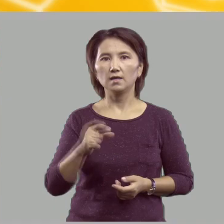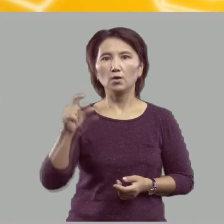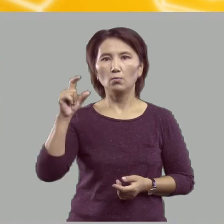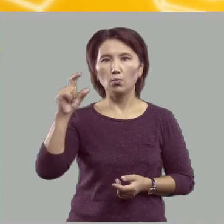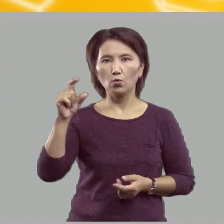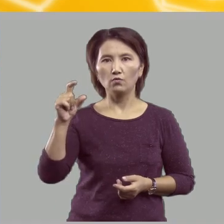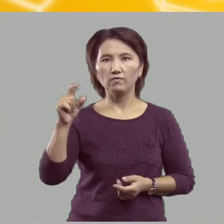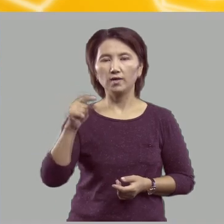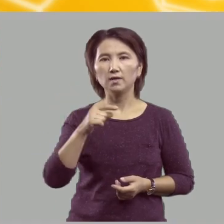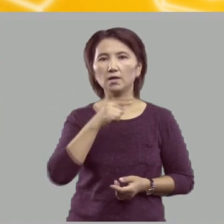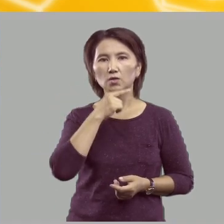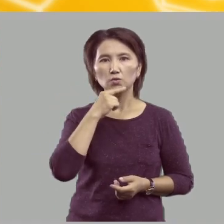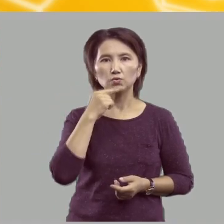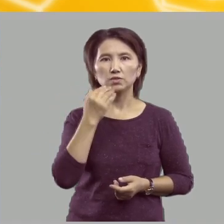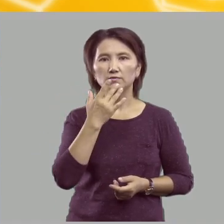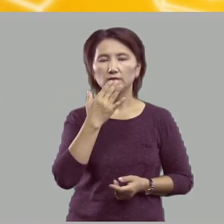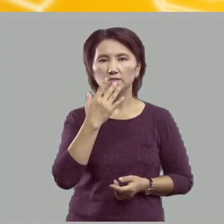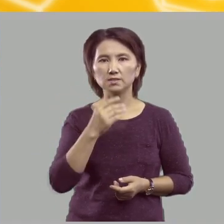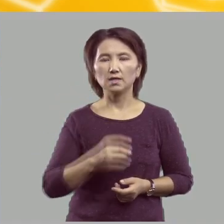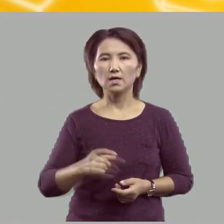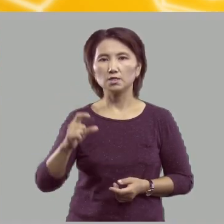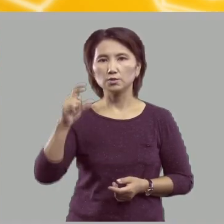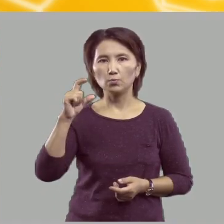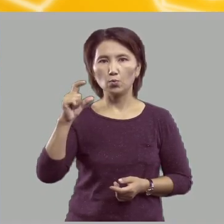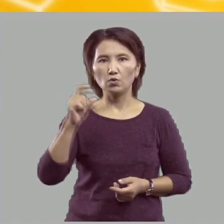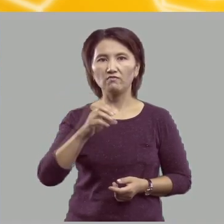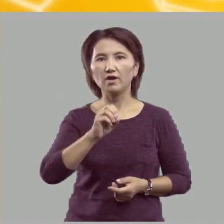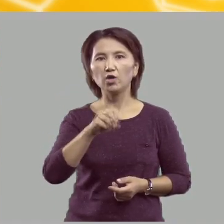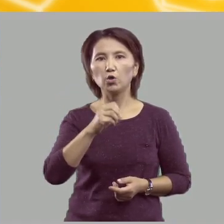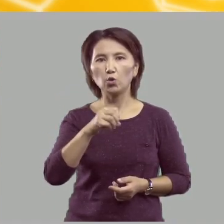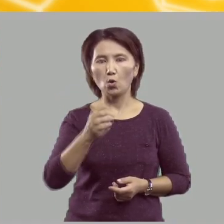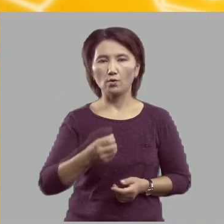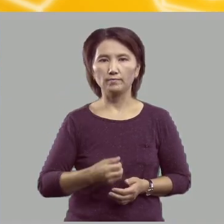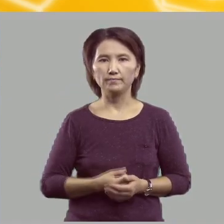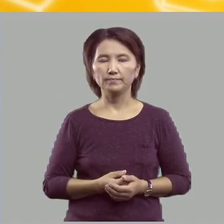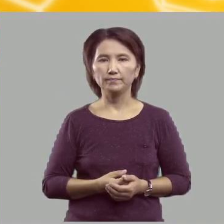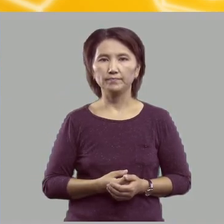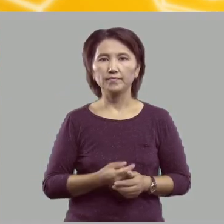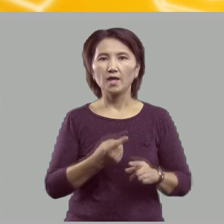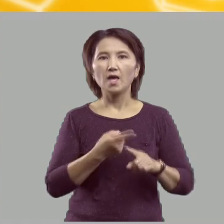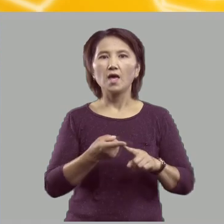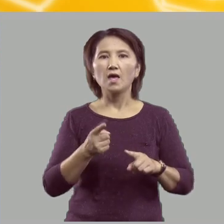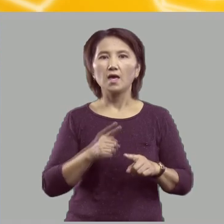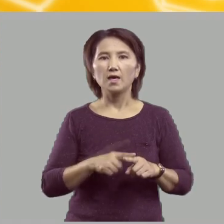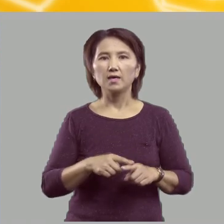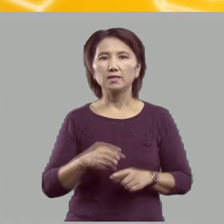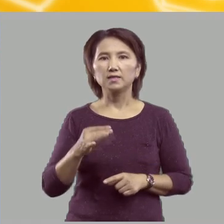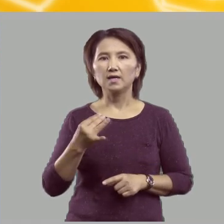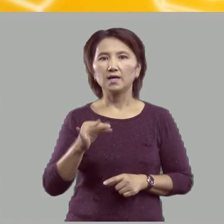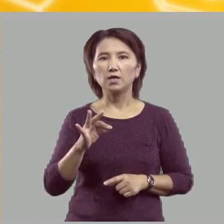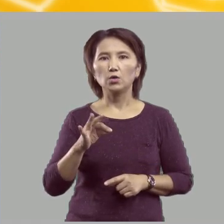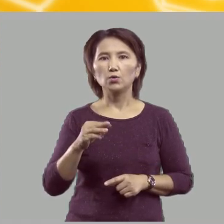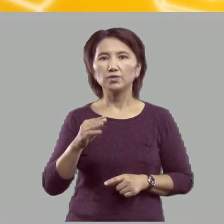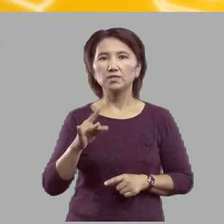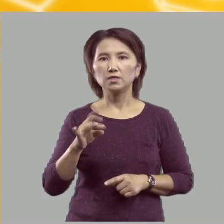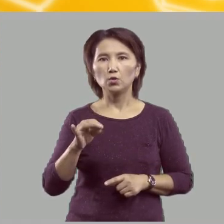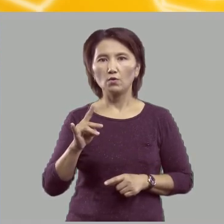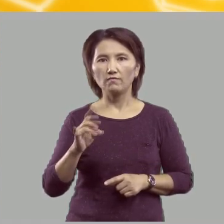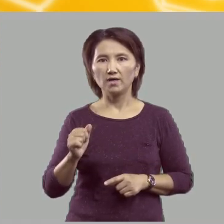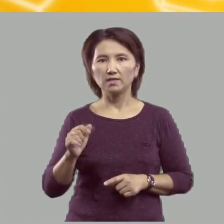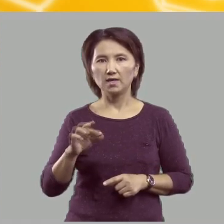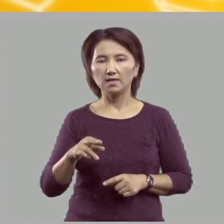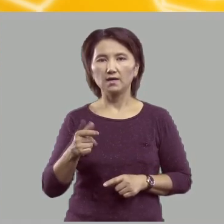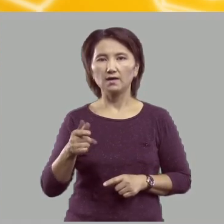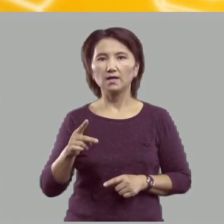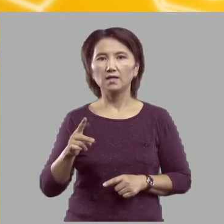языка. С буквой Ё. Это йотированное гласное.